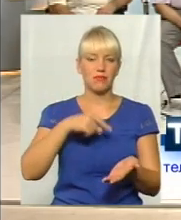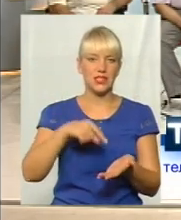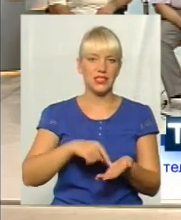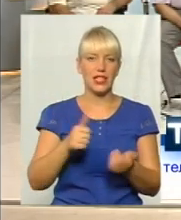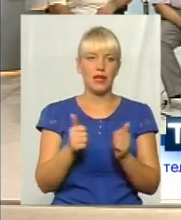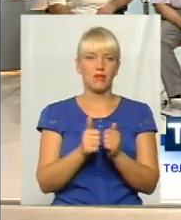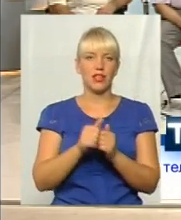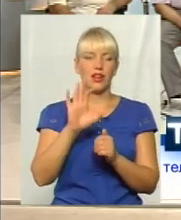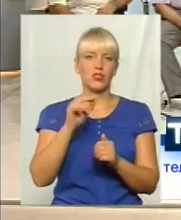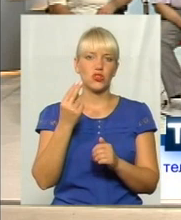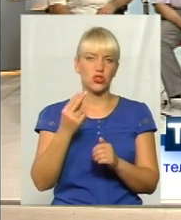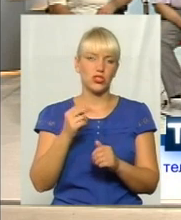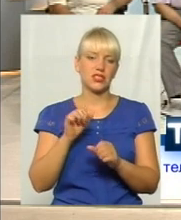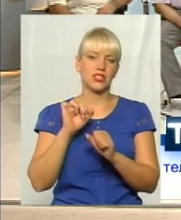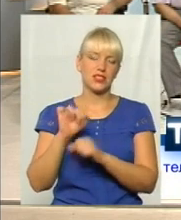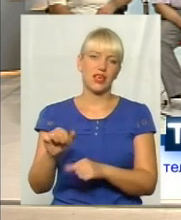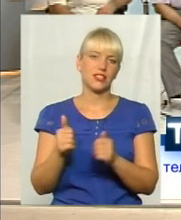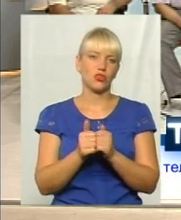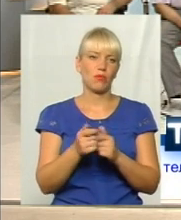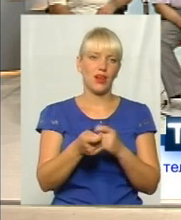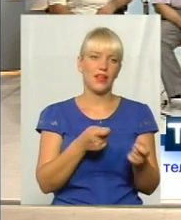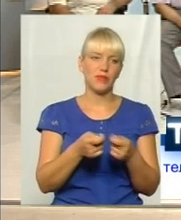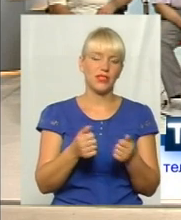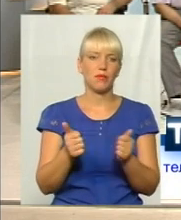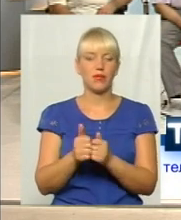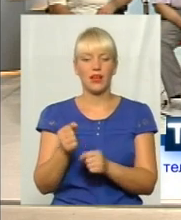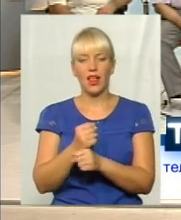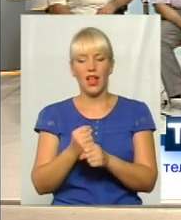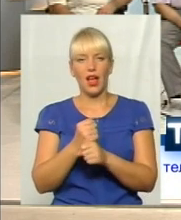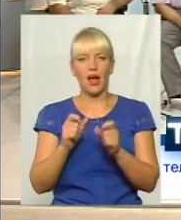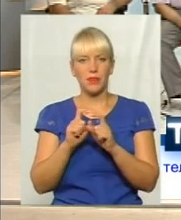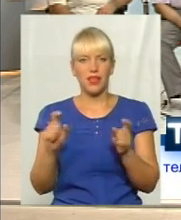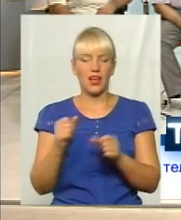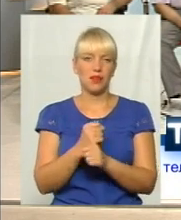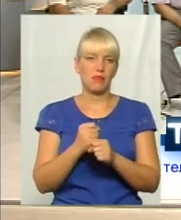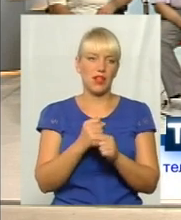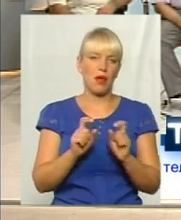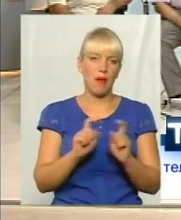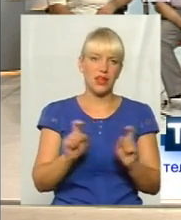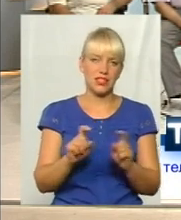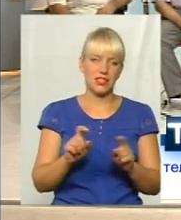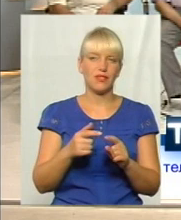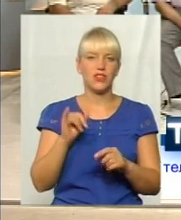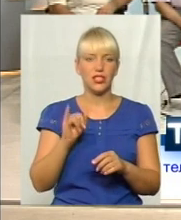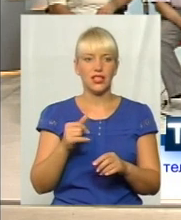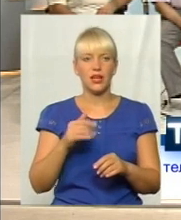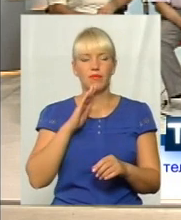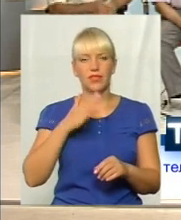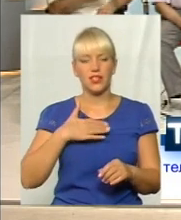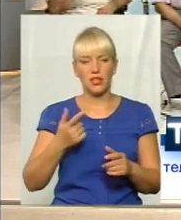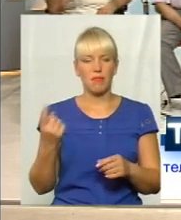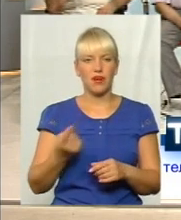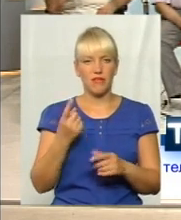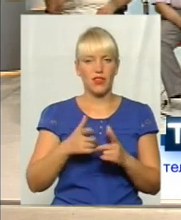біля соціального захисту, біля адміністрації, біля аптек, біля магазинів. І, до речі, наша первина організація,